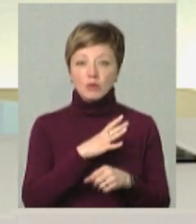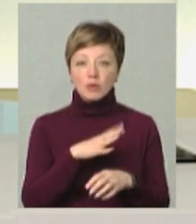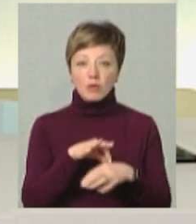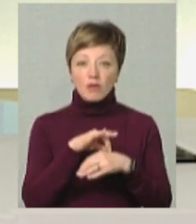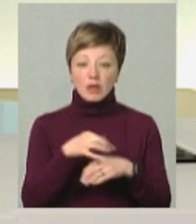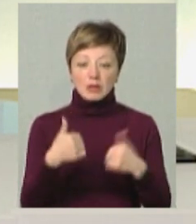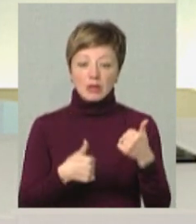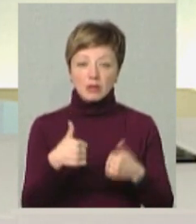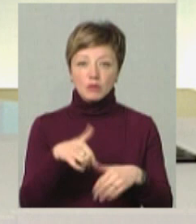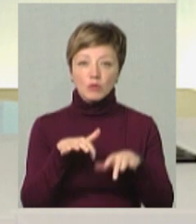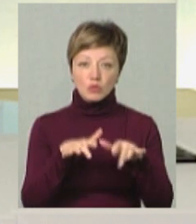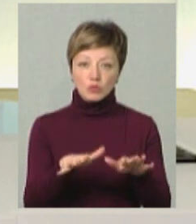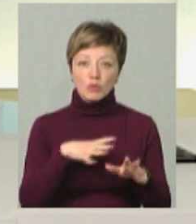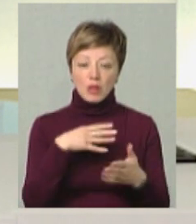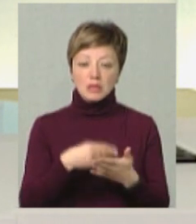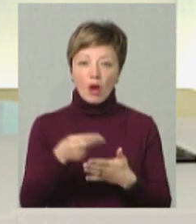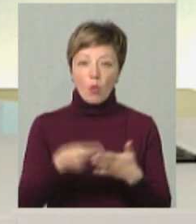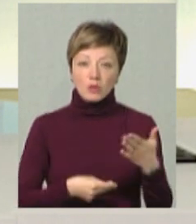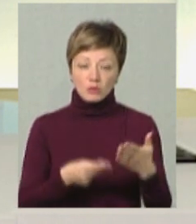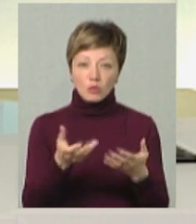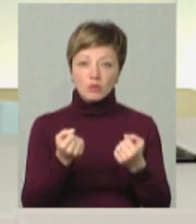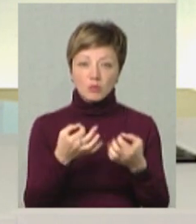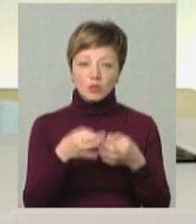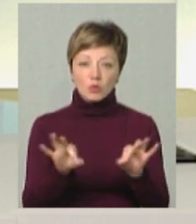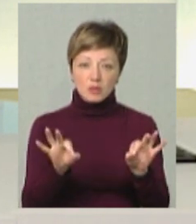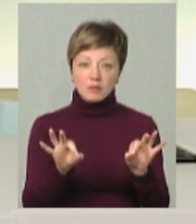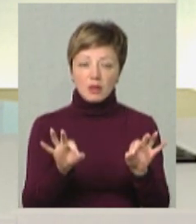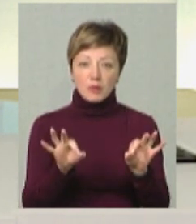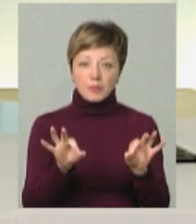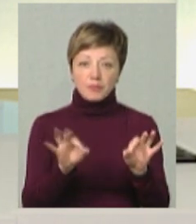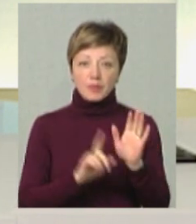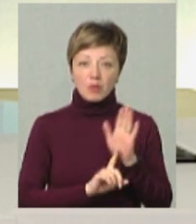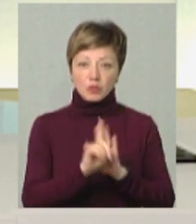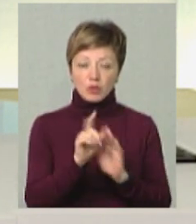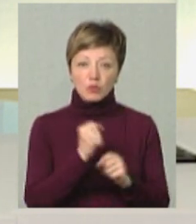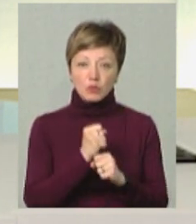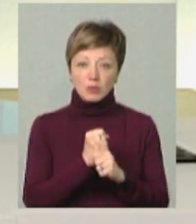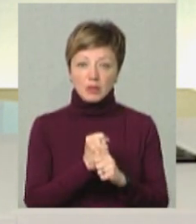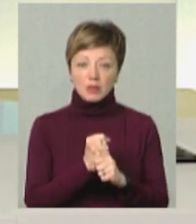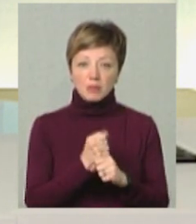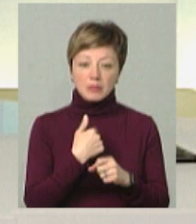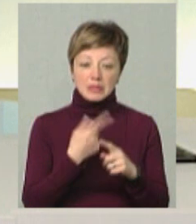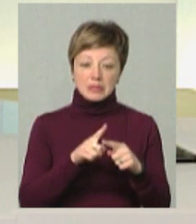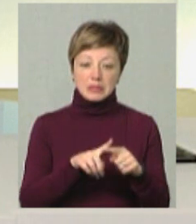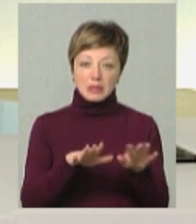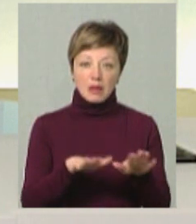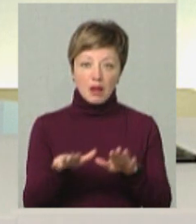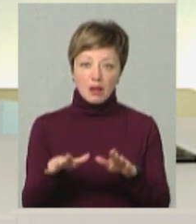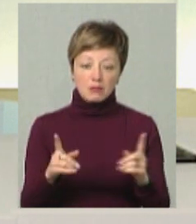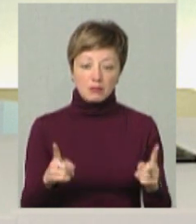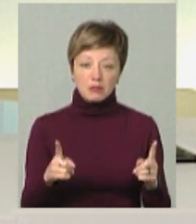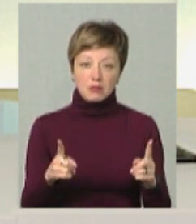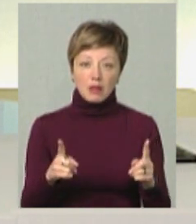проведені тендерні процедури, які були законтрактовані, був отриманий дозвіл на початок робіт. Ми десь ті ділянки, скажімо так,